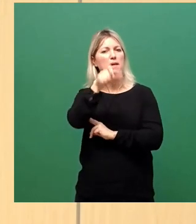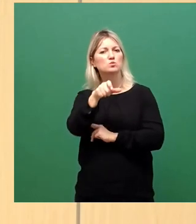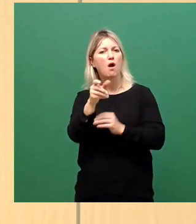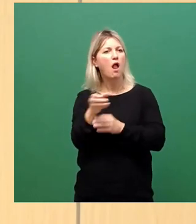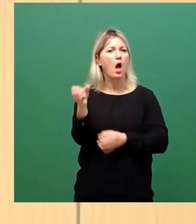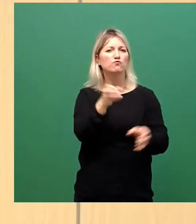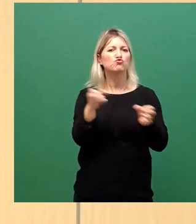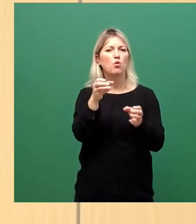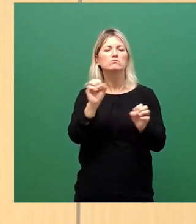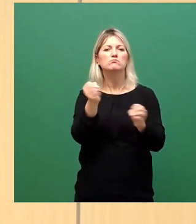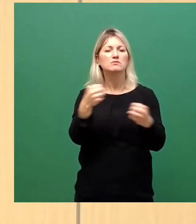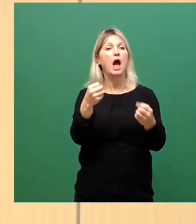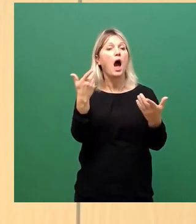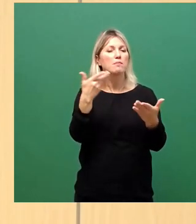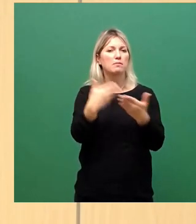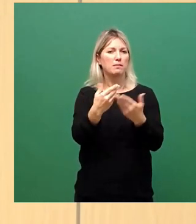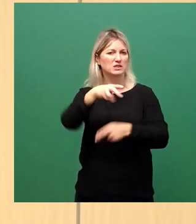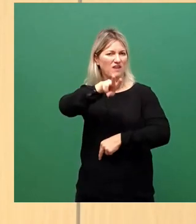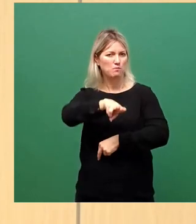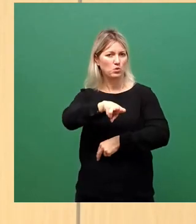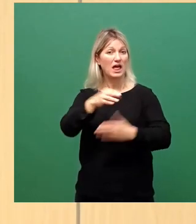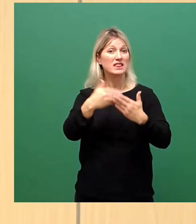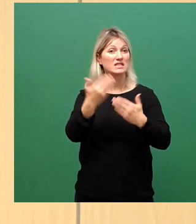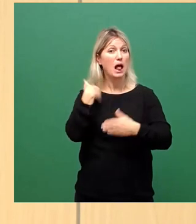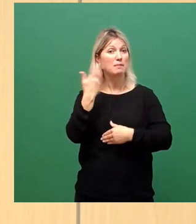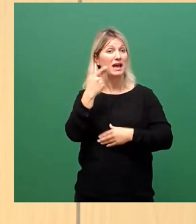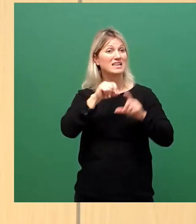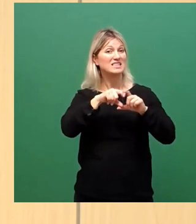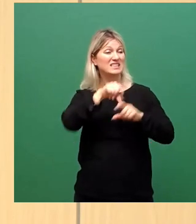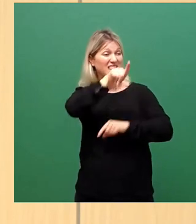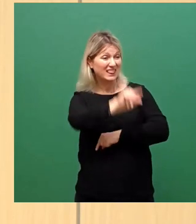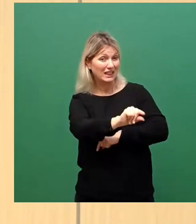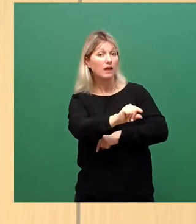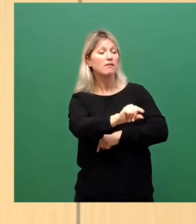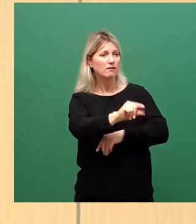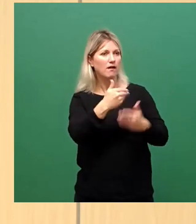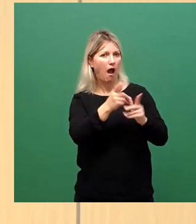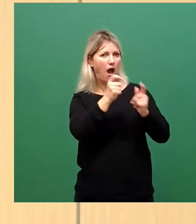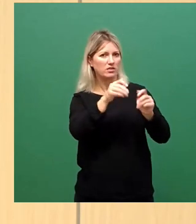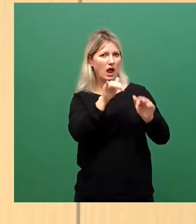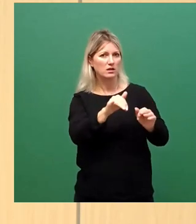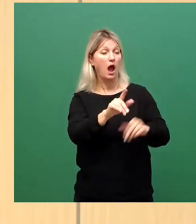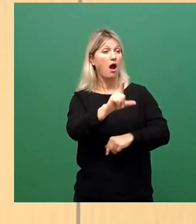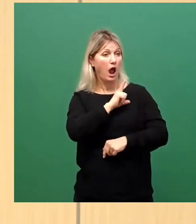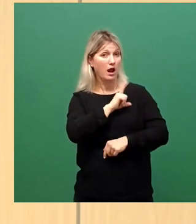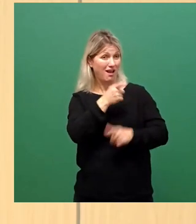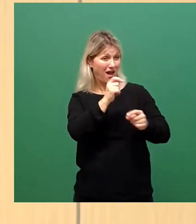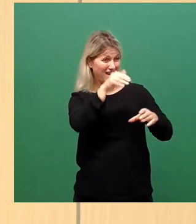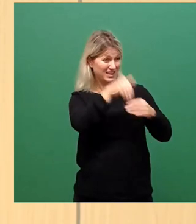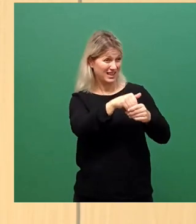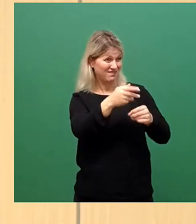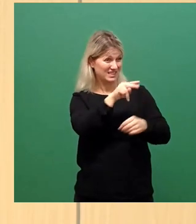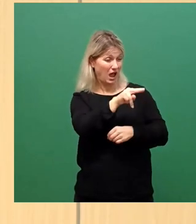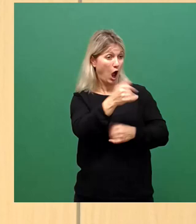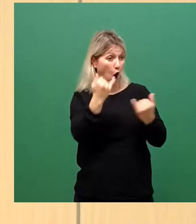diesen Antrag gestellt, als die Inzidenzen niedrig waren. Und alles, was in diesem Antrag steht, wäre auch heute noch richtig. Und das ist nur deswegen so